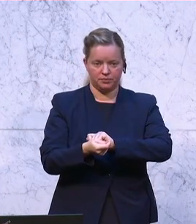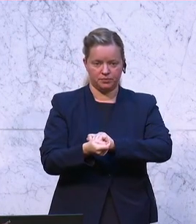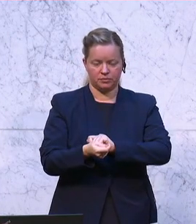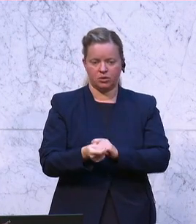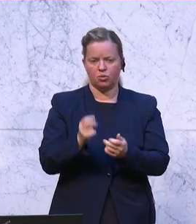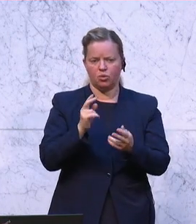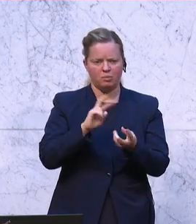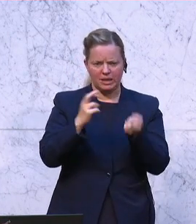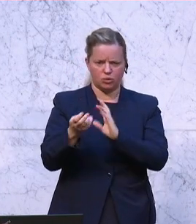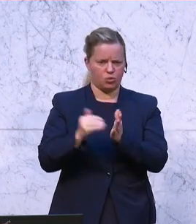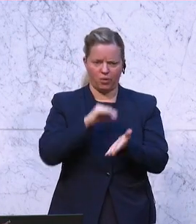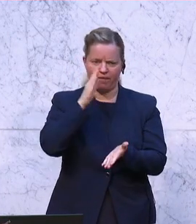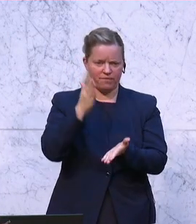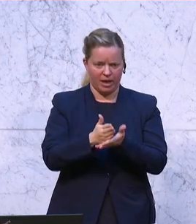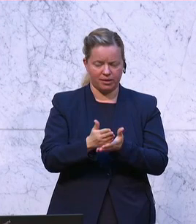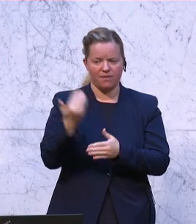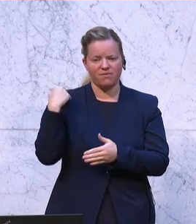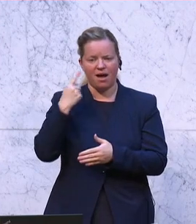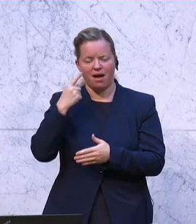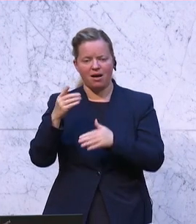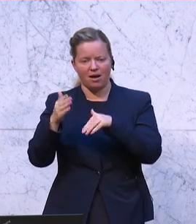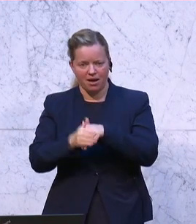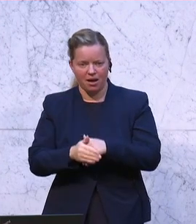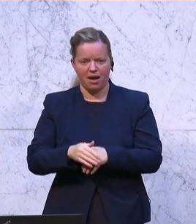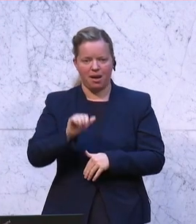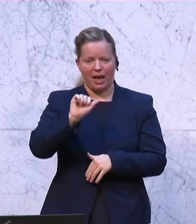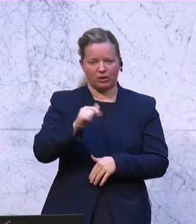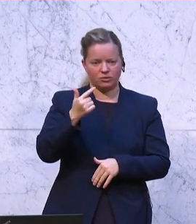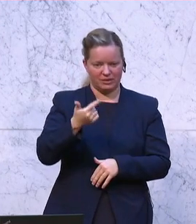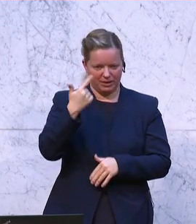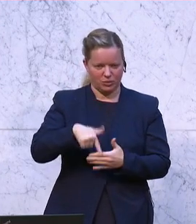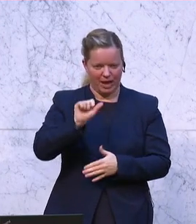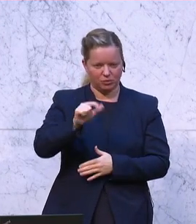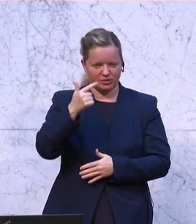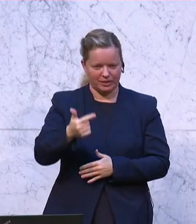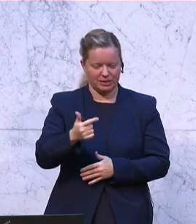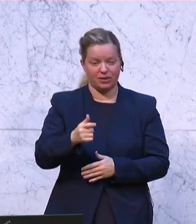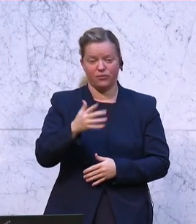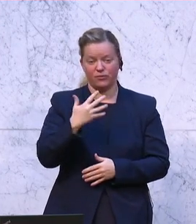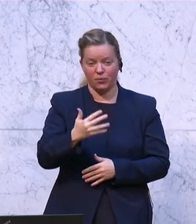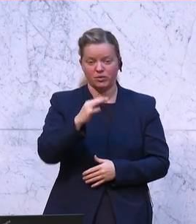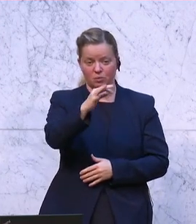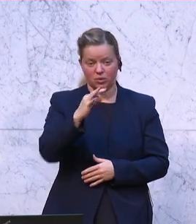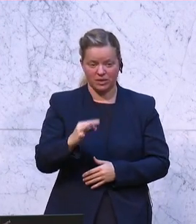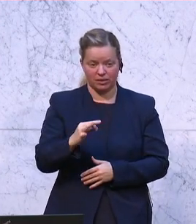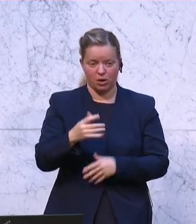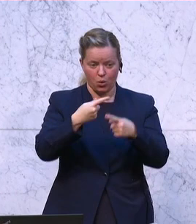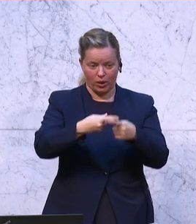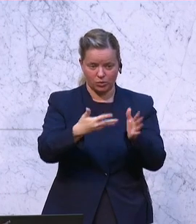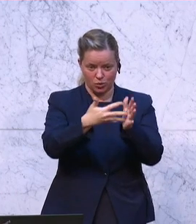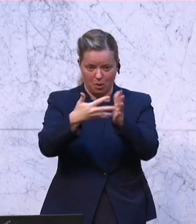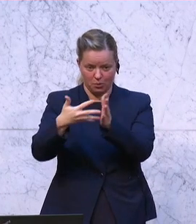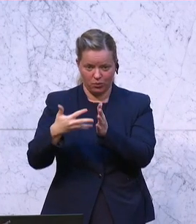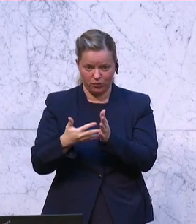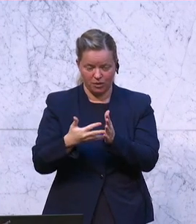vollzogen ist, weil es ist ja festgestellt worden, dass im 21er Jahr erst 50 Prozent unserer Kreuzungen überprüft worden ist, und